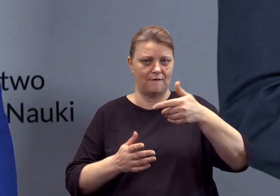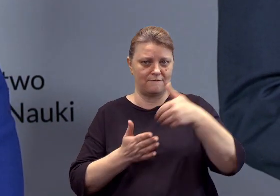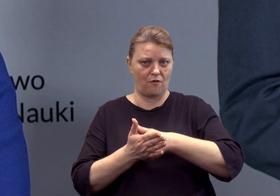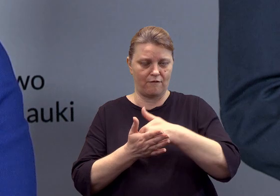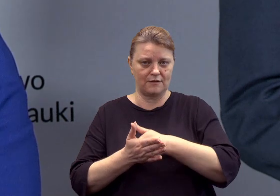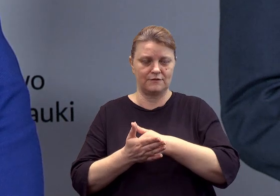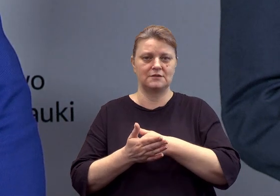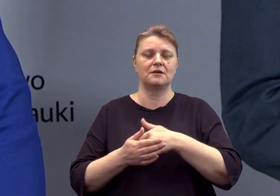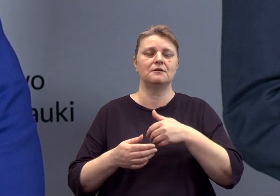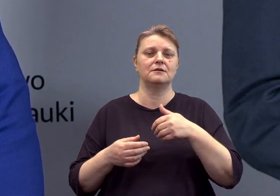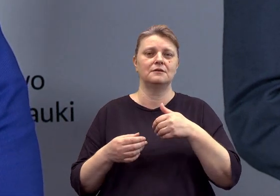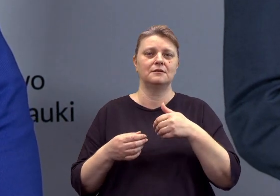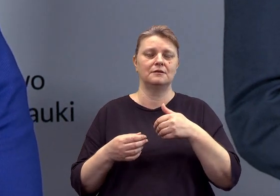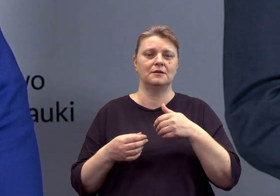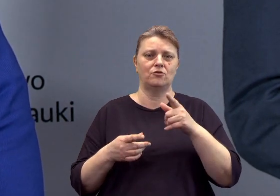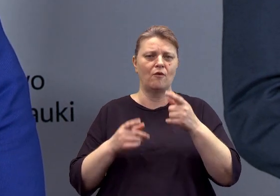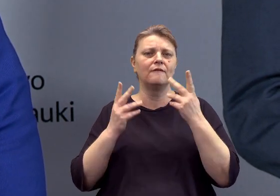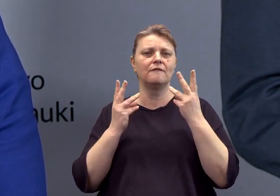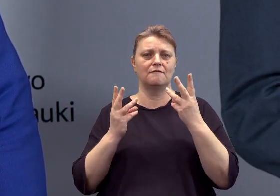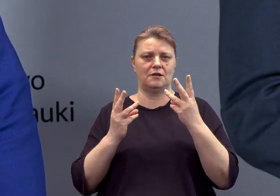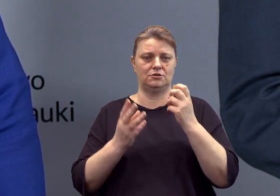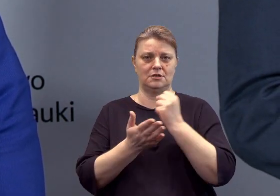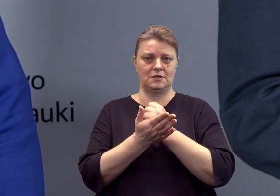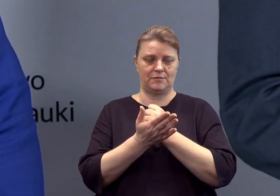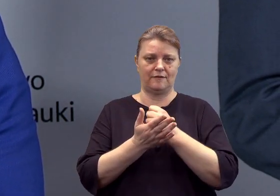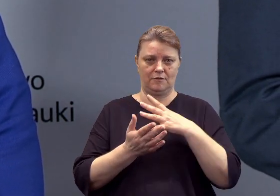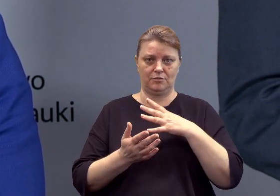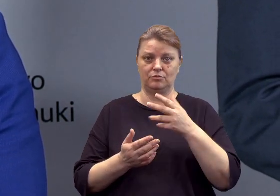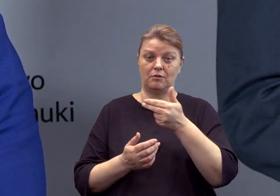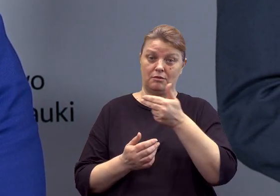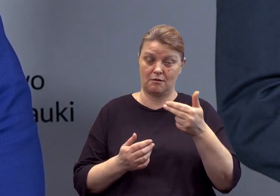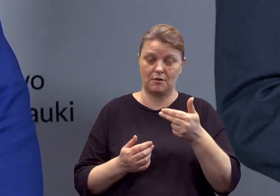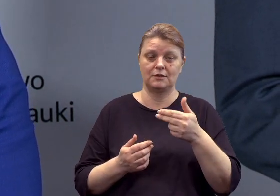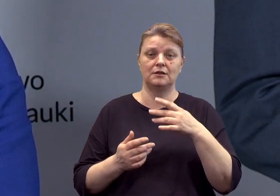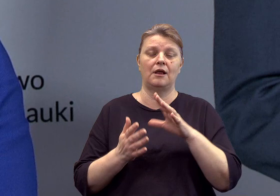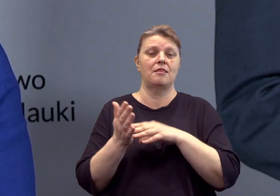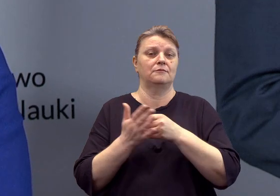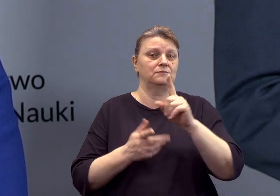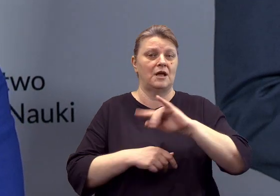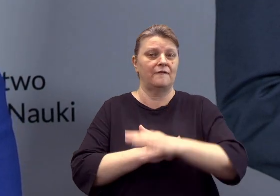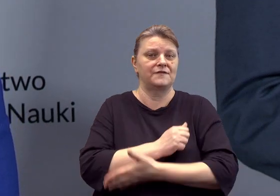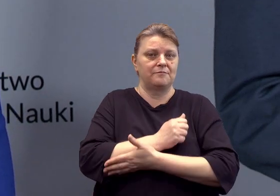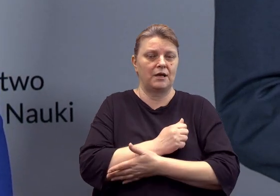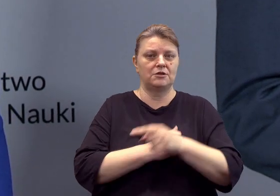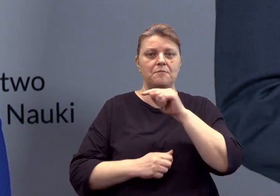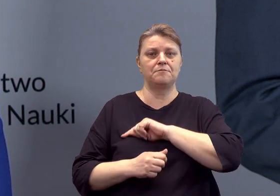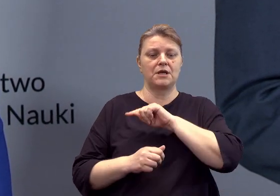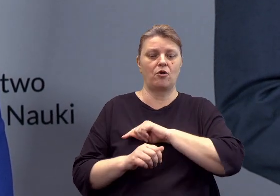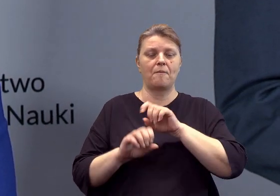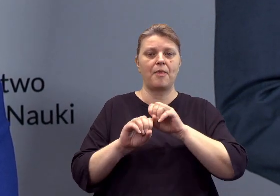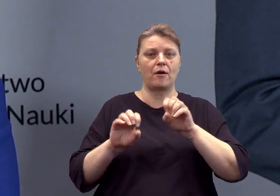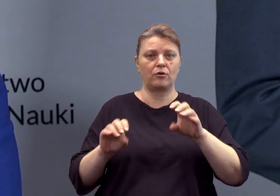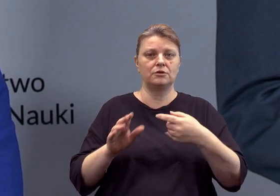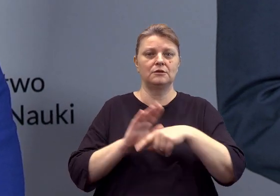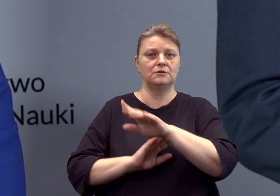tutaj takie bardzo ważne kwestie padły. Też padła sprawa wsparcia psychologiczno-pedagogicznego